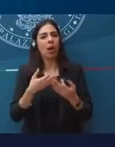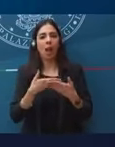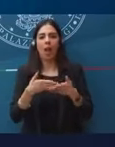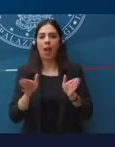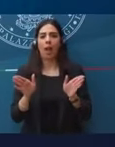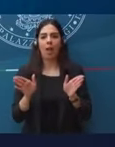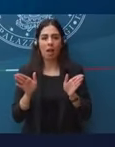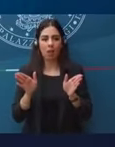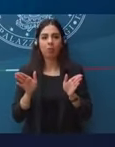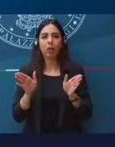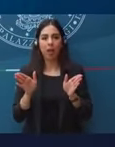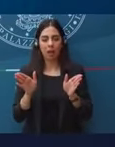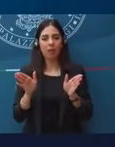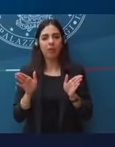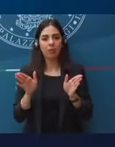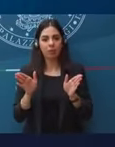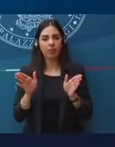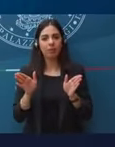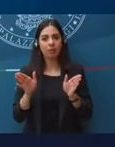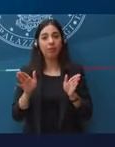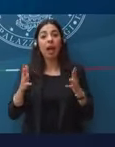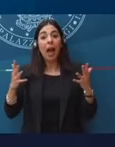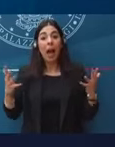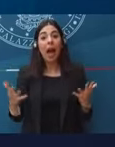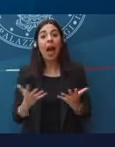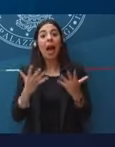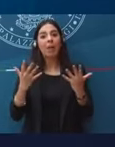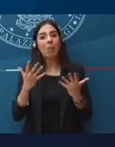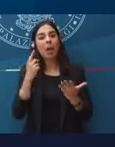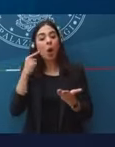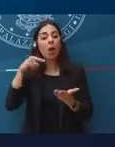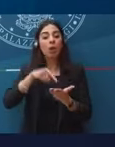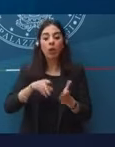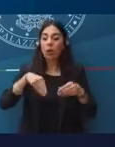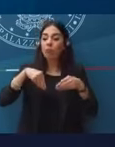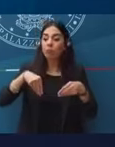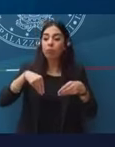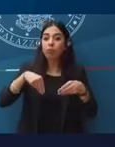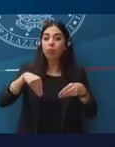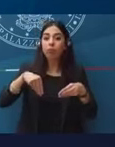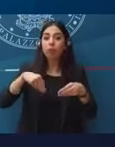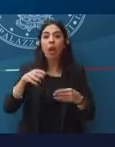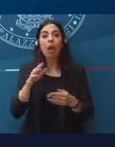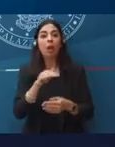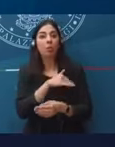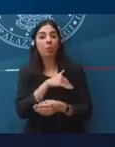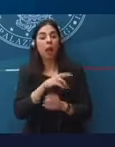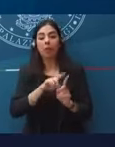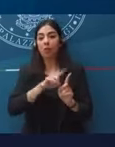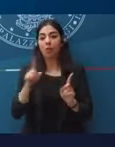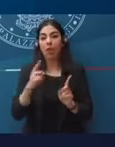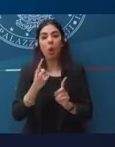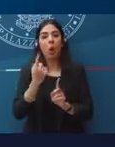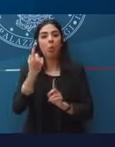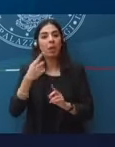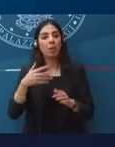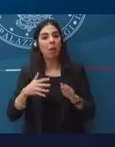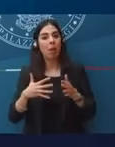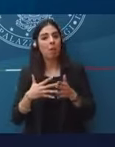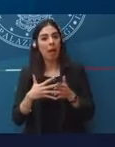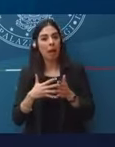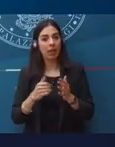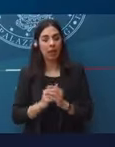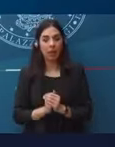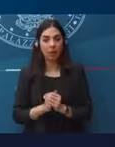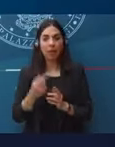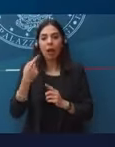riprendendo perlomeno la frequenza scolastica fino alla prima media. Questo, tra l'altro, risponde anche